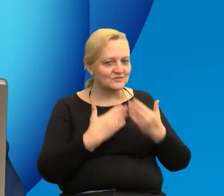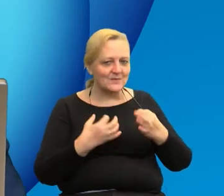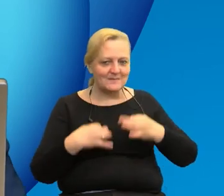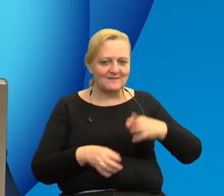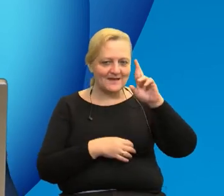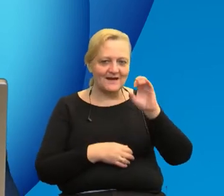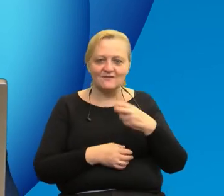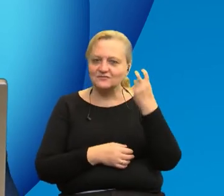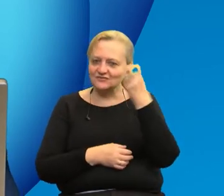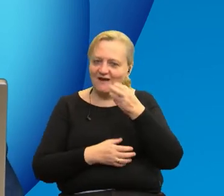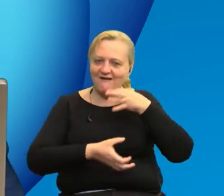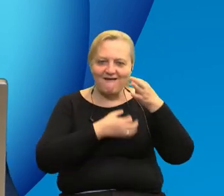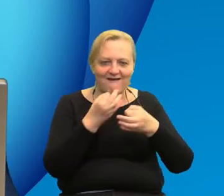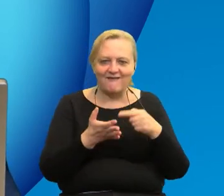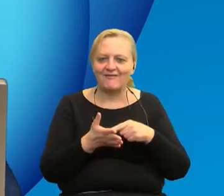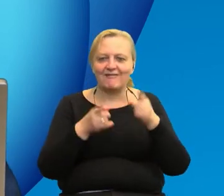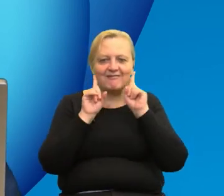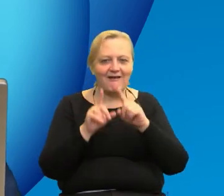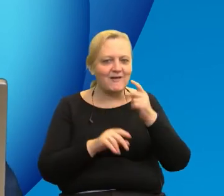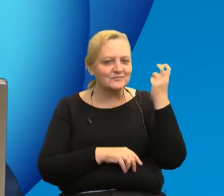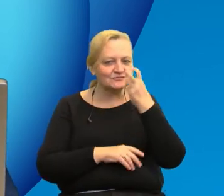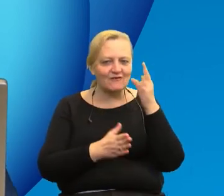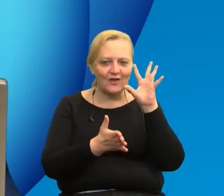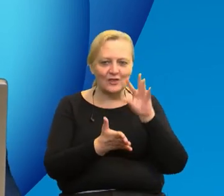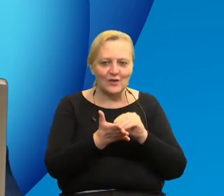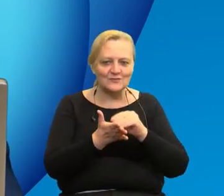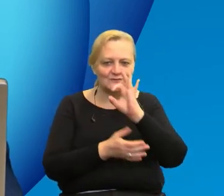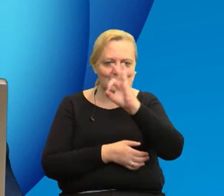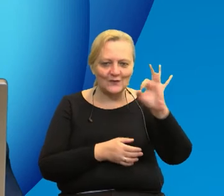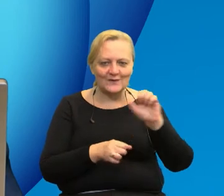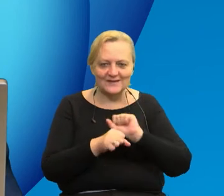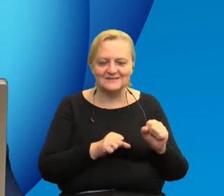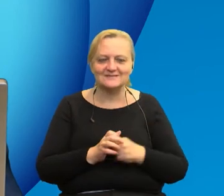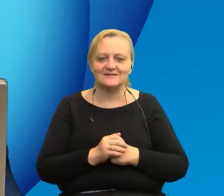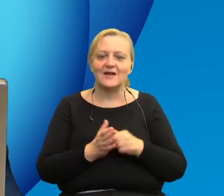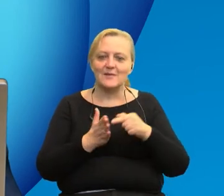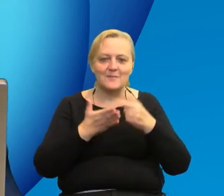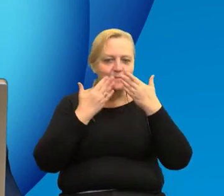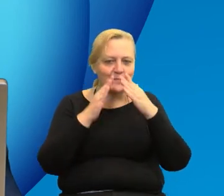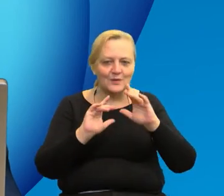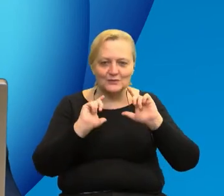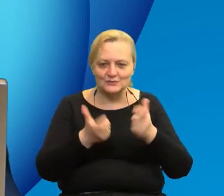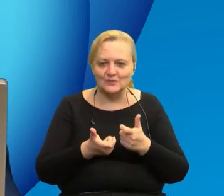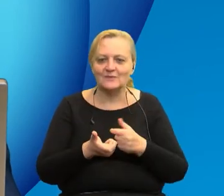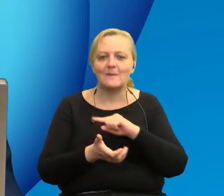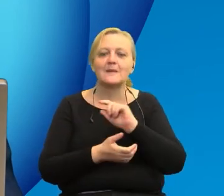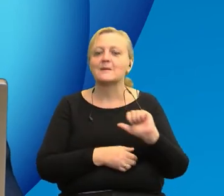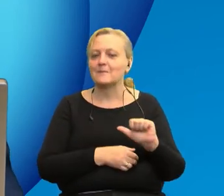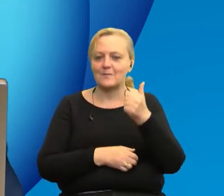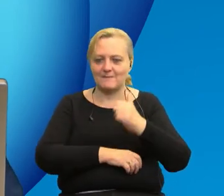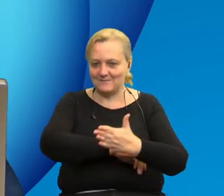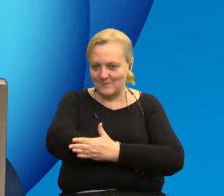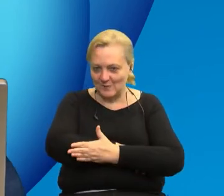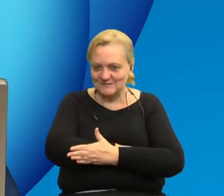faktycznie bardzo ciekawe spostrzeżenia, bardzo ciekawe doświadczenia z Państwa strony, które pokazuje, że właśnie najpierw musi być ten